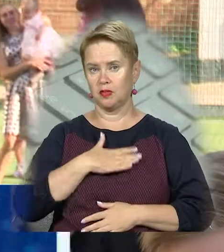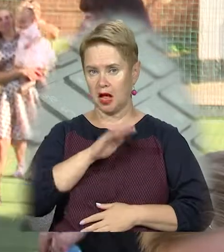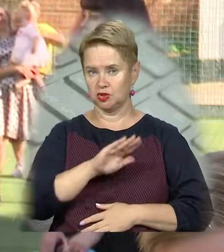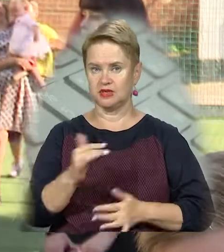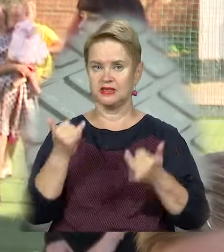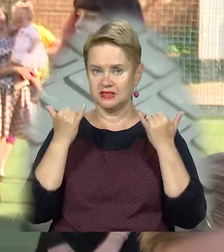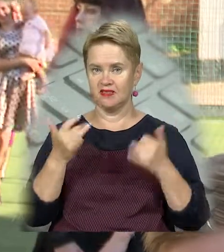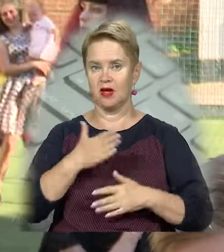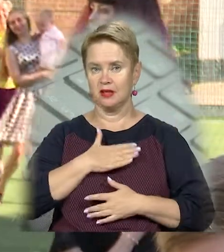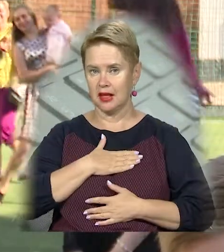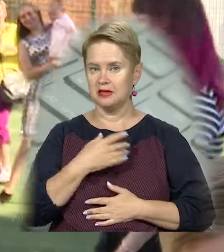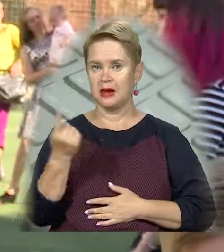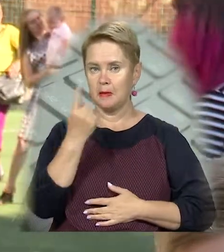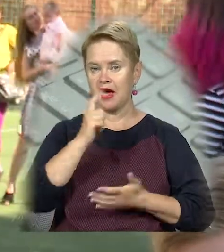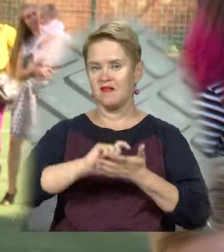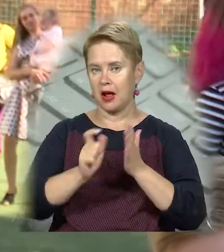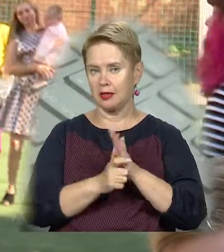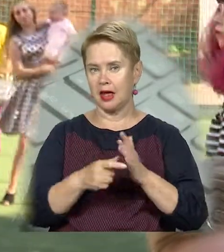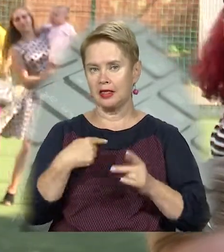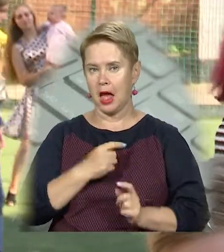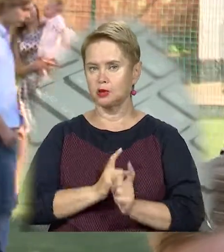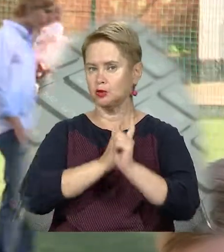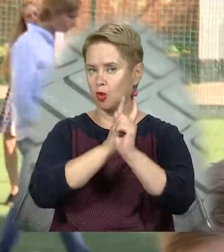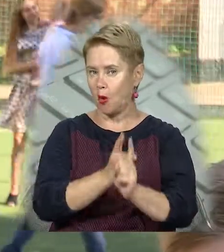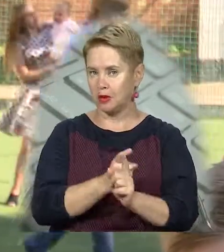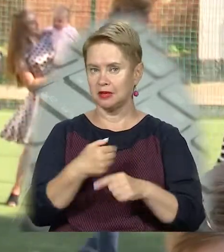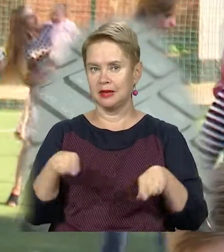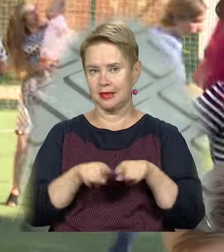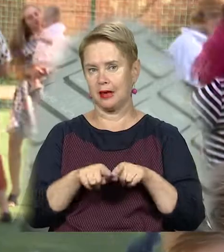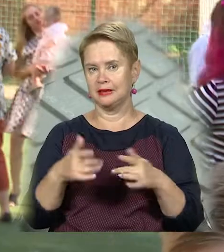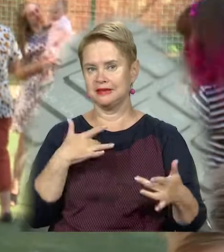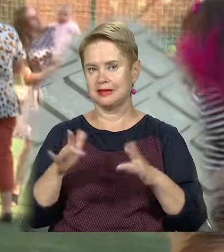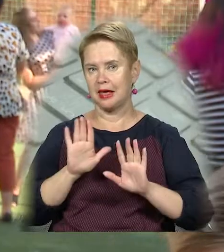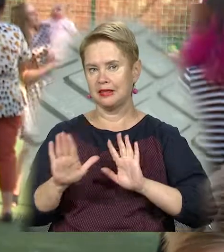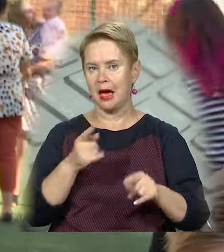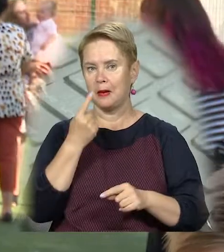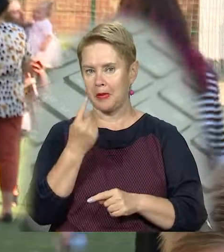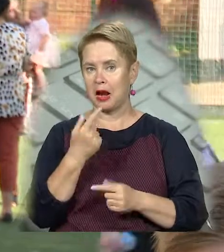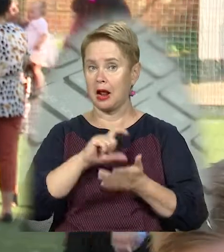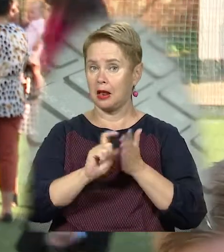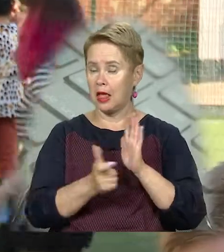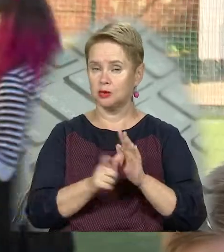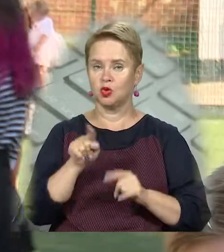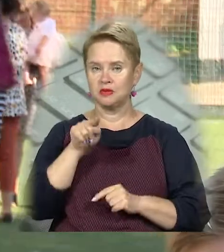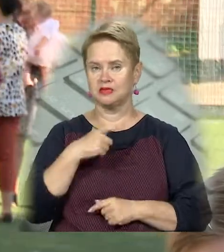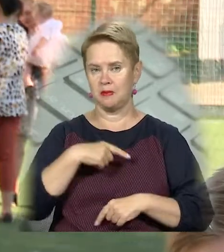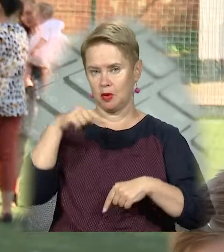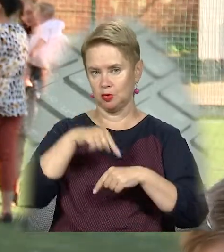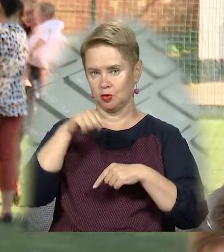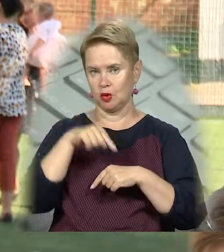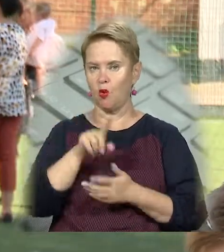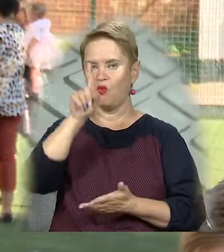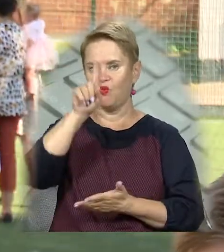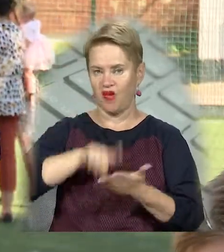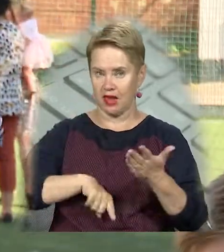дітей сьогодні, перший клас, я спровідала як фея знань в перший їх клас. Щоб вони себе почували